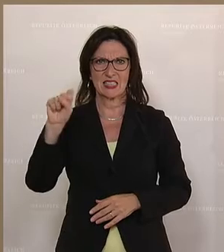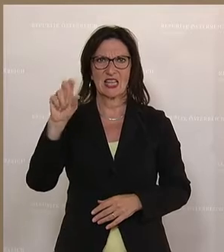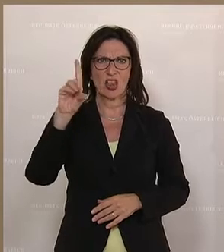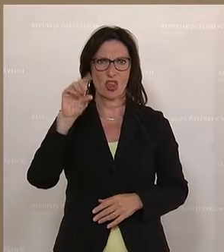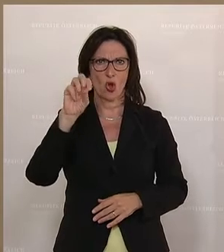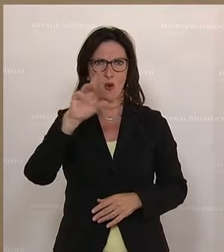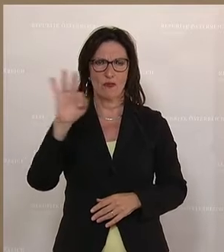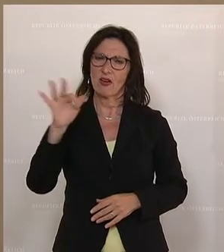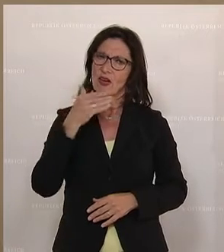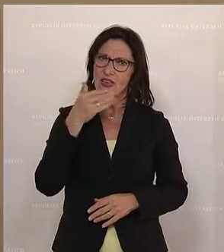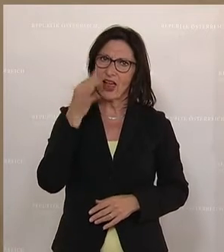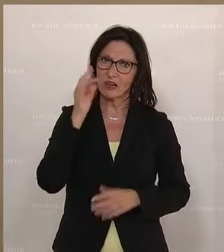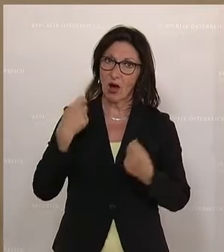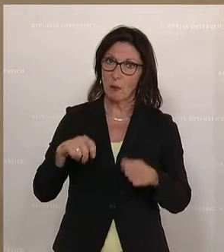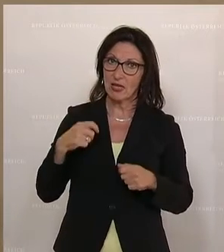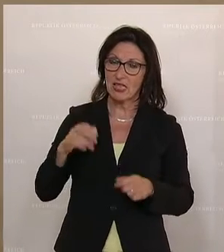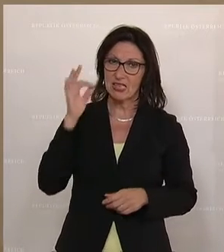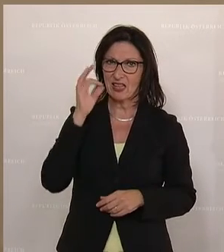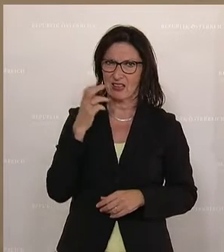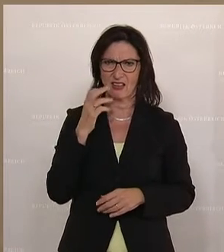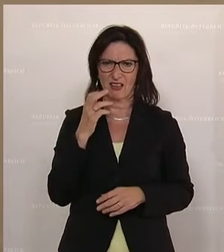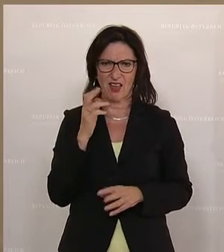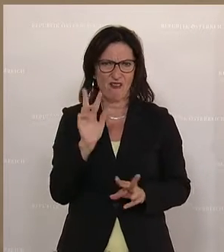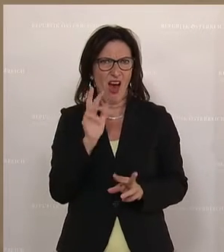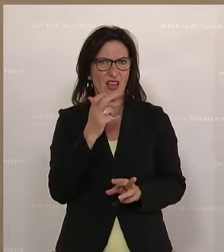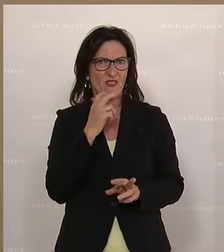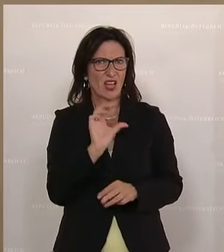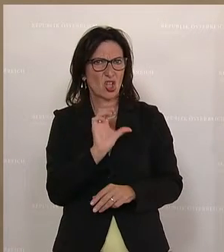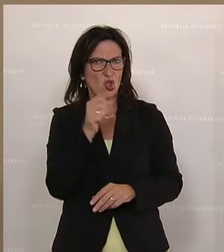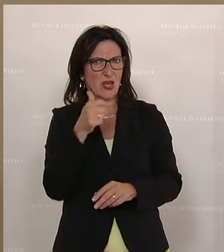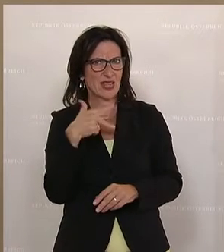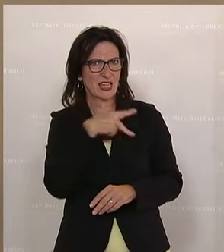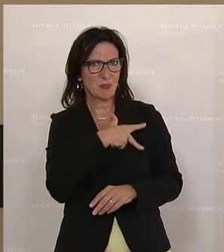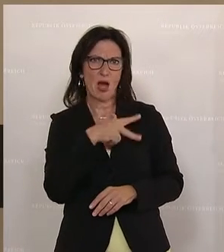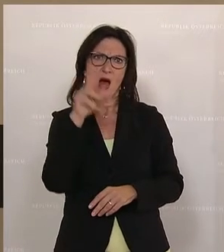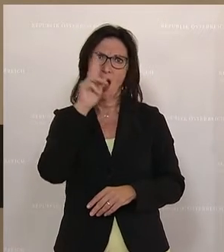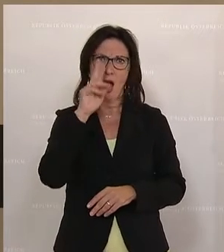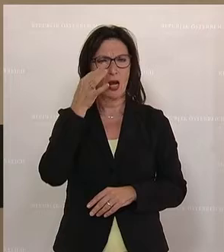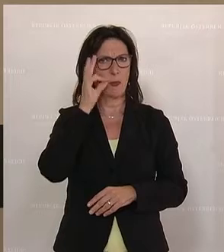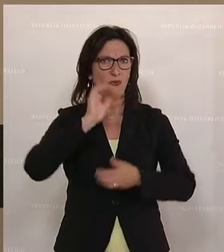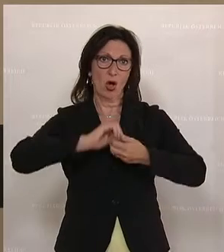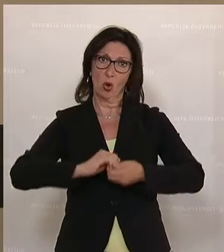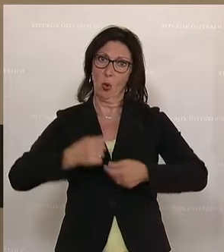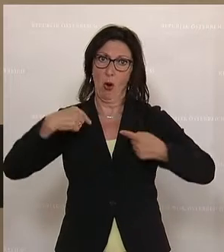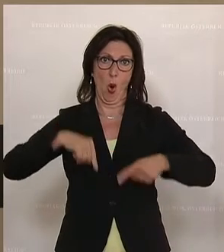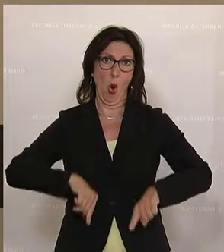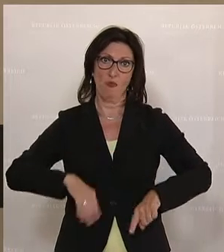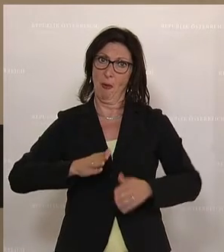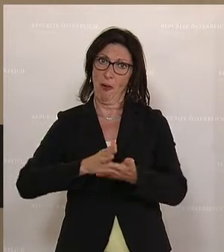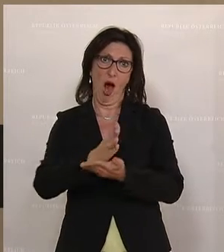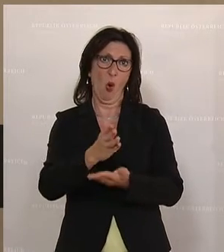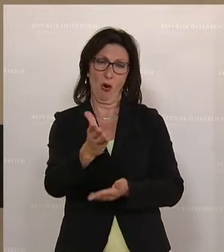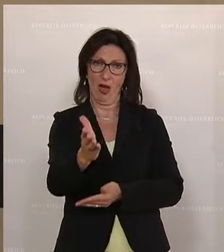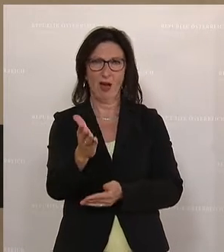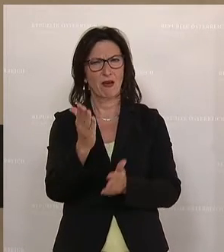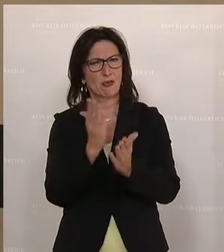Ich wollte eigentlich mit der SPÖ beginnen, aber, liebe Frau Kluboff, Sigil Mauer, es ist schon ein bisschen verblüffend, wenn man